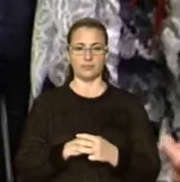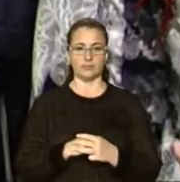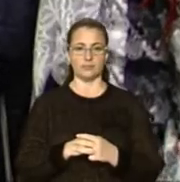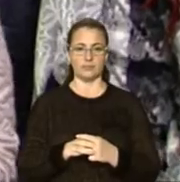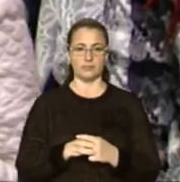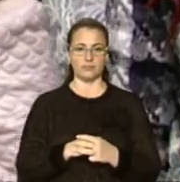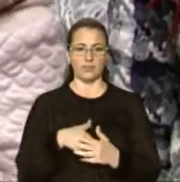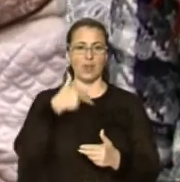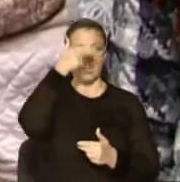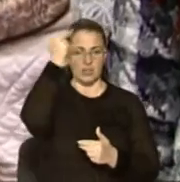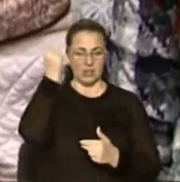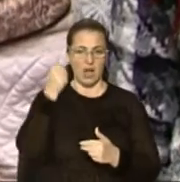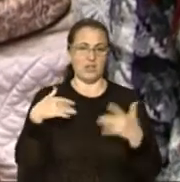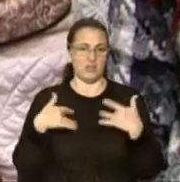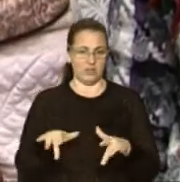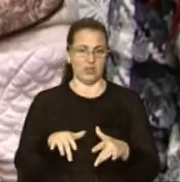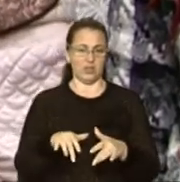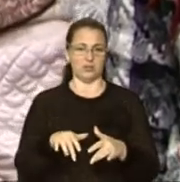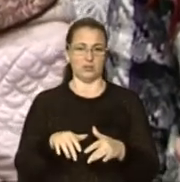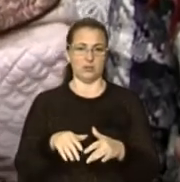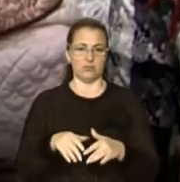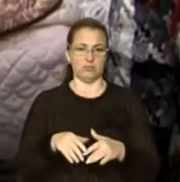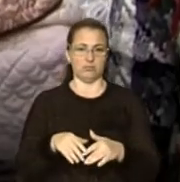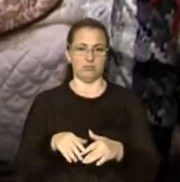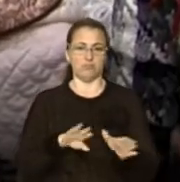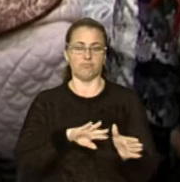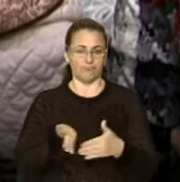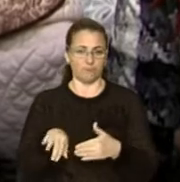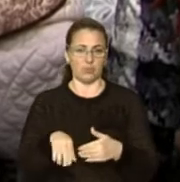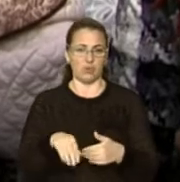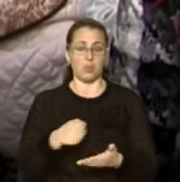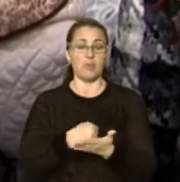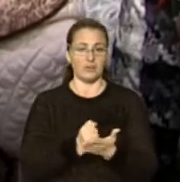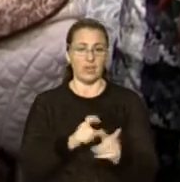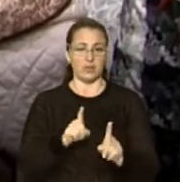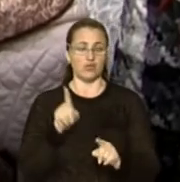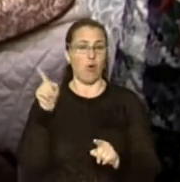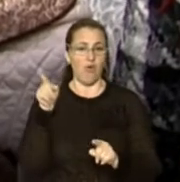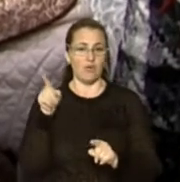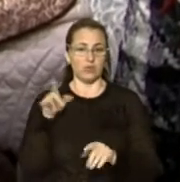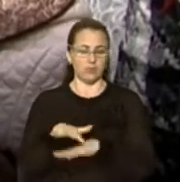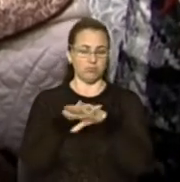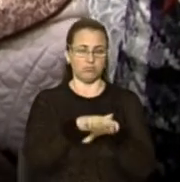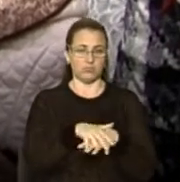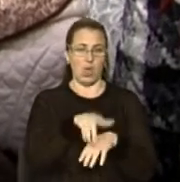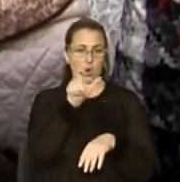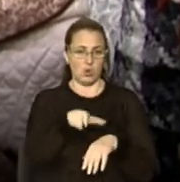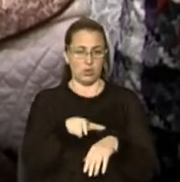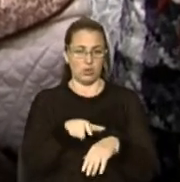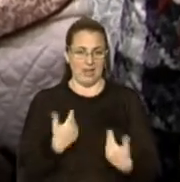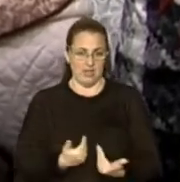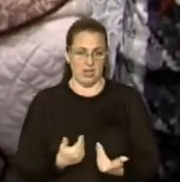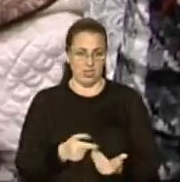З Італії розрахувалися з Італією. Для того, щоб підтвердити, що вони пенсію висилають людині живій, ми повинні